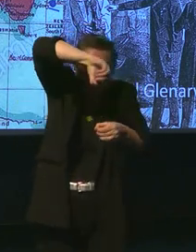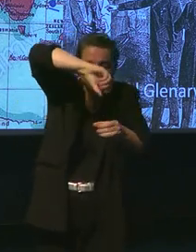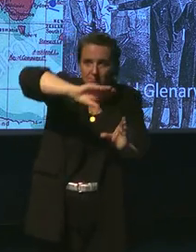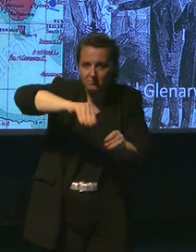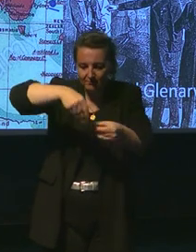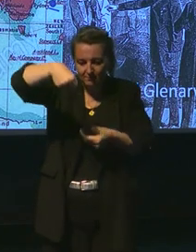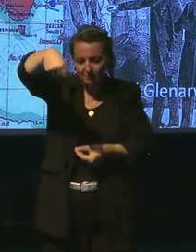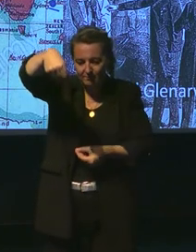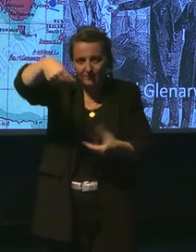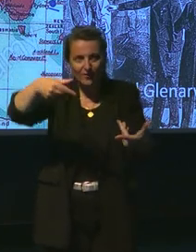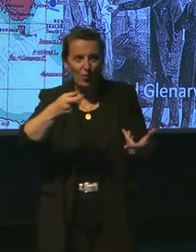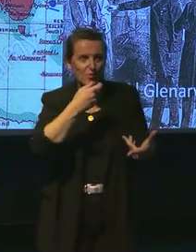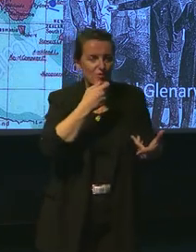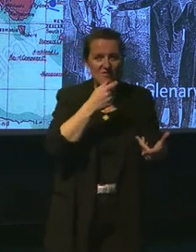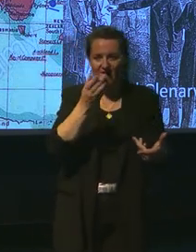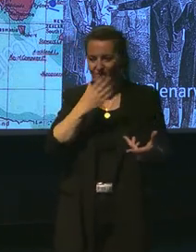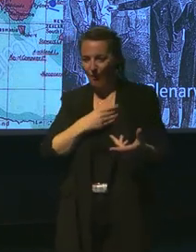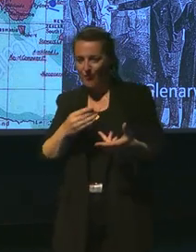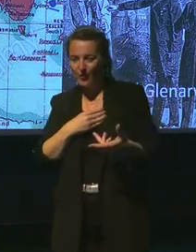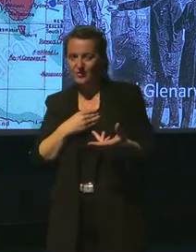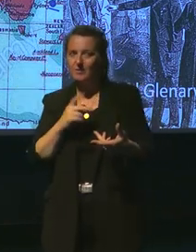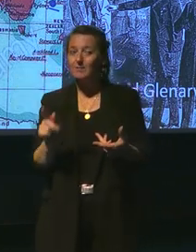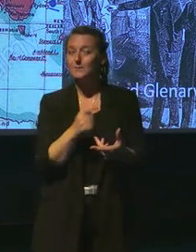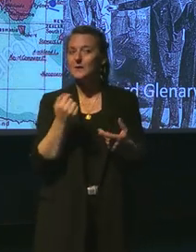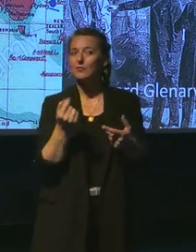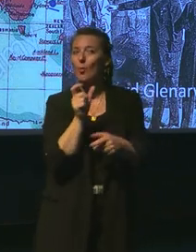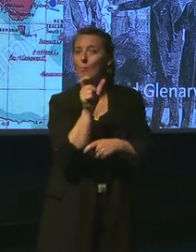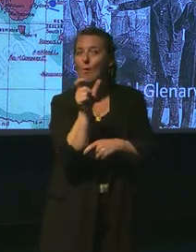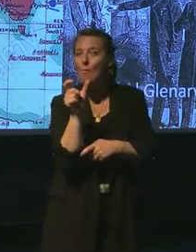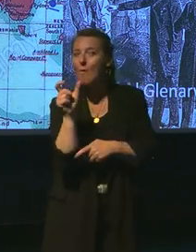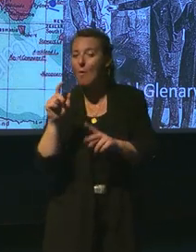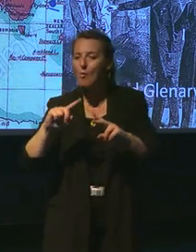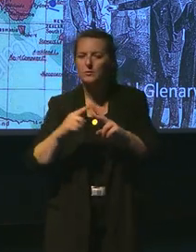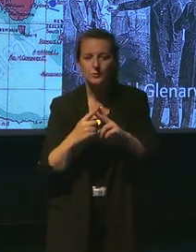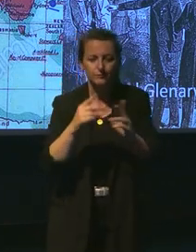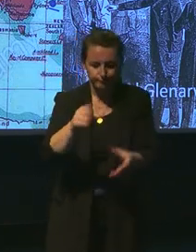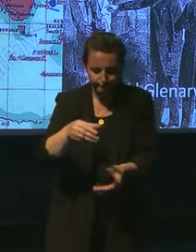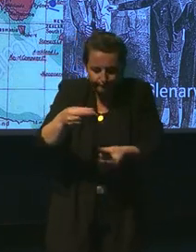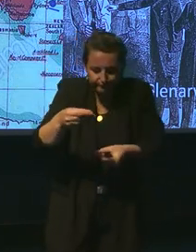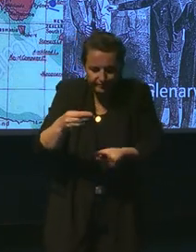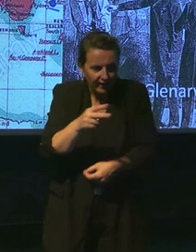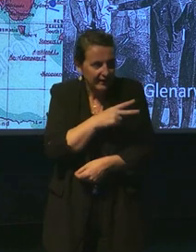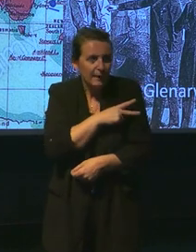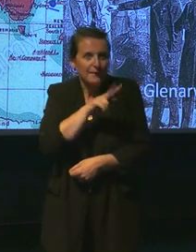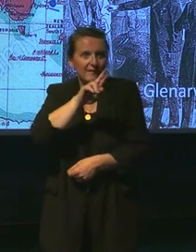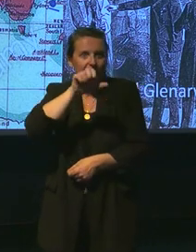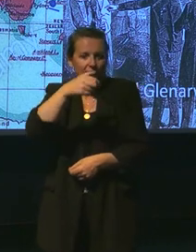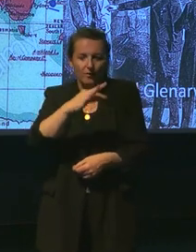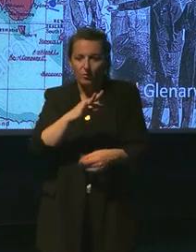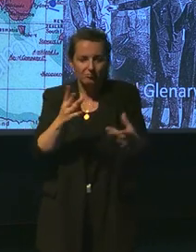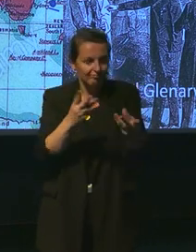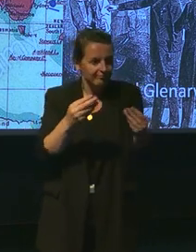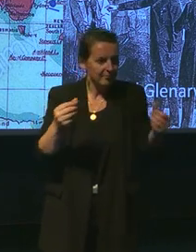anglaise et en langue française. Et bien sûr, il manque des petits mots dans le message du Capitaine Grand, qui est naufragé quelque part le long du